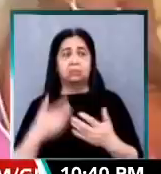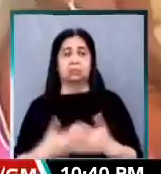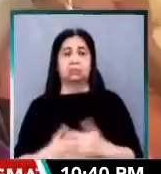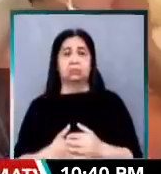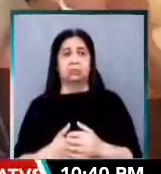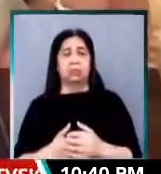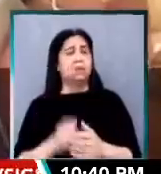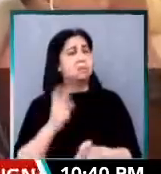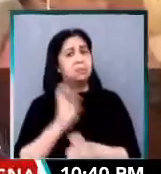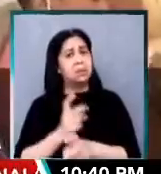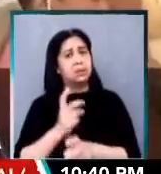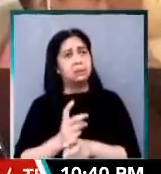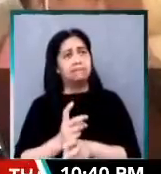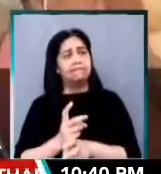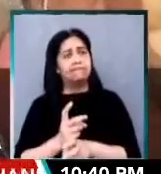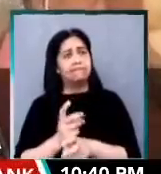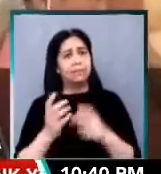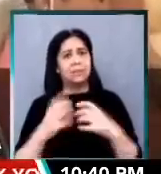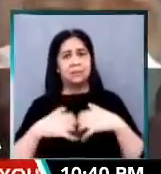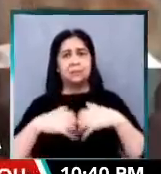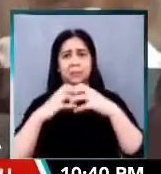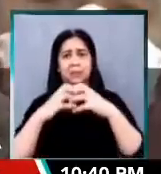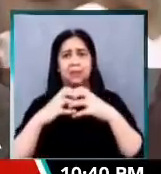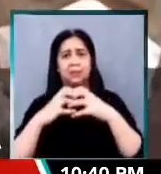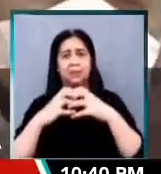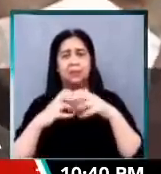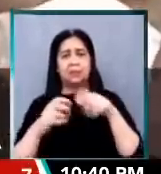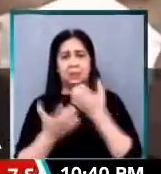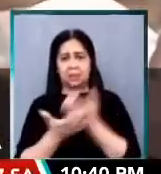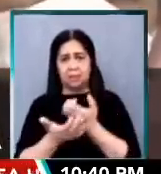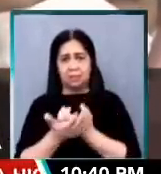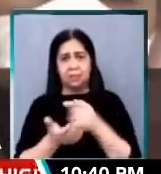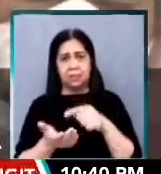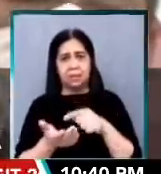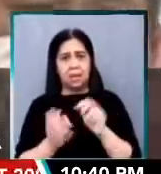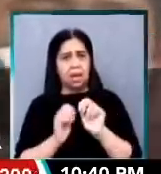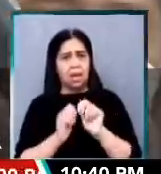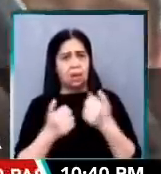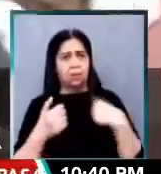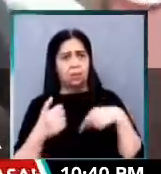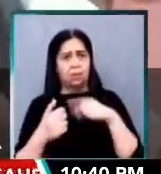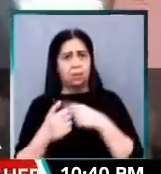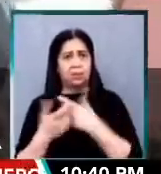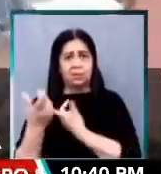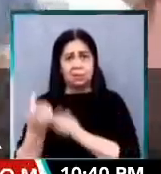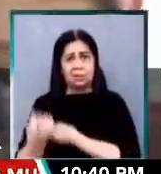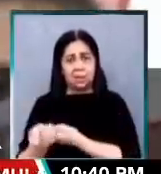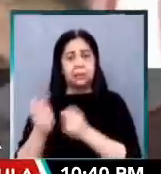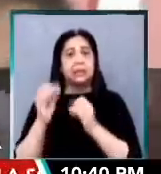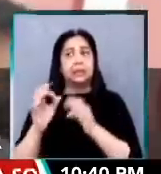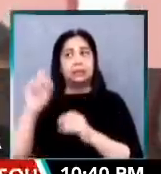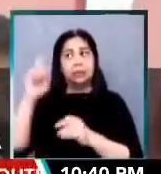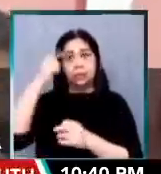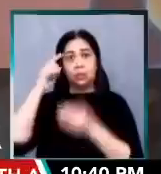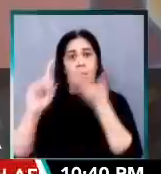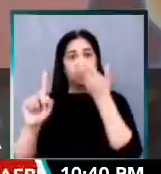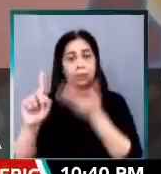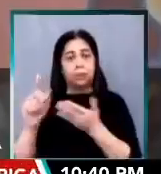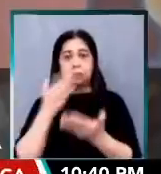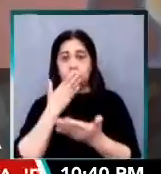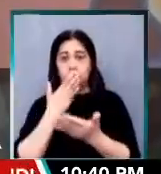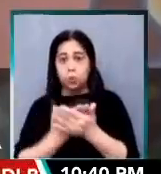ibangon ang ating ekonomiya. Paano ba tayo titiwala pag ang ating pamahalan ay matino at mahusay?